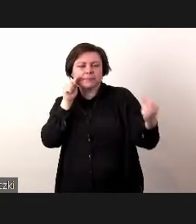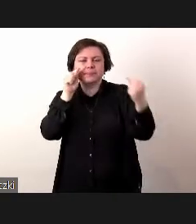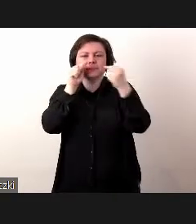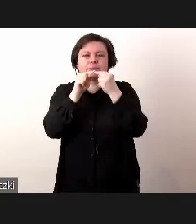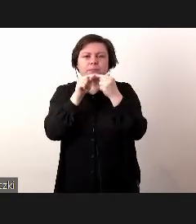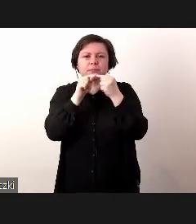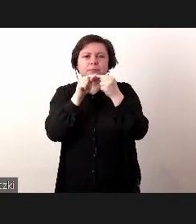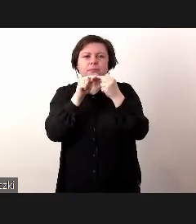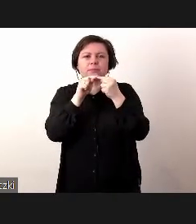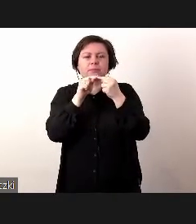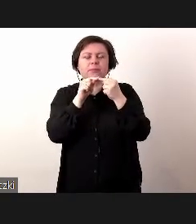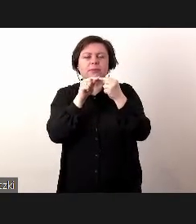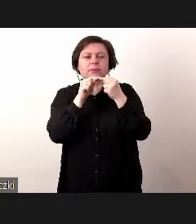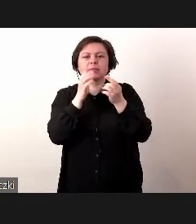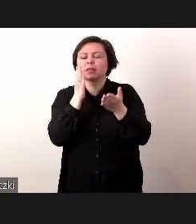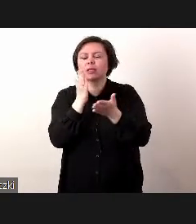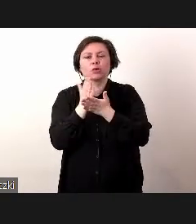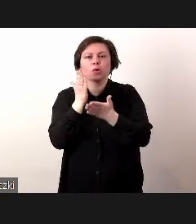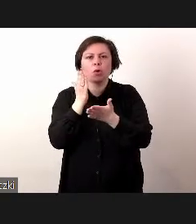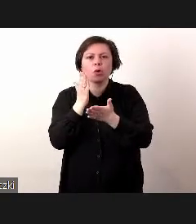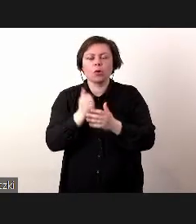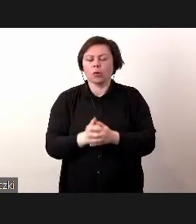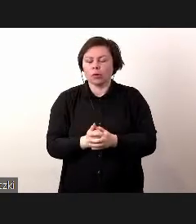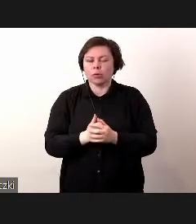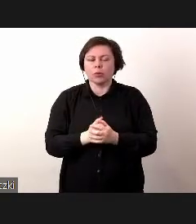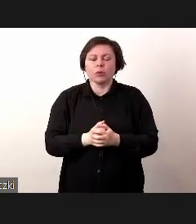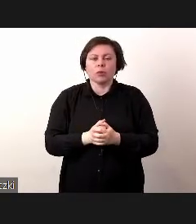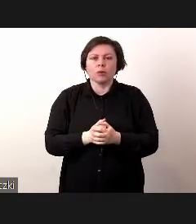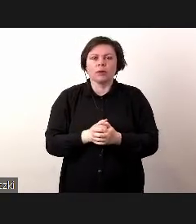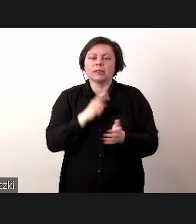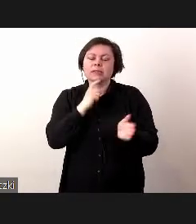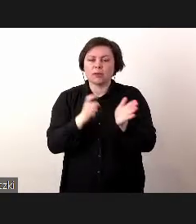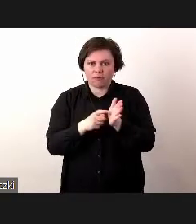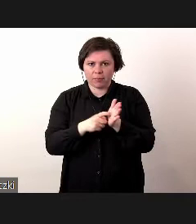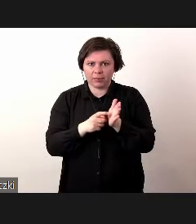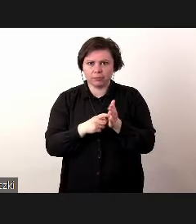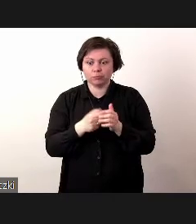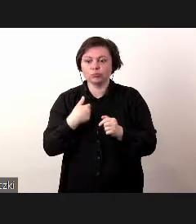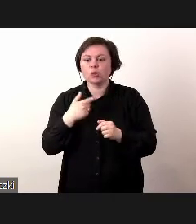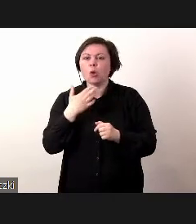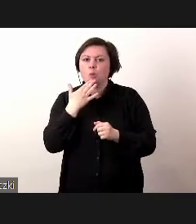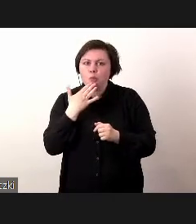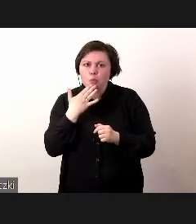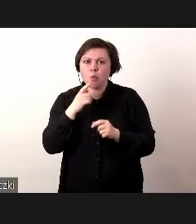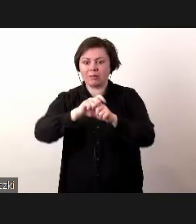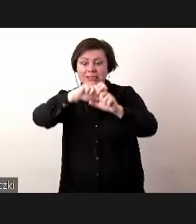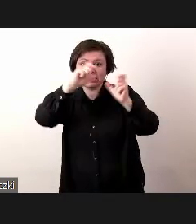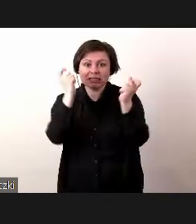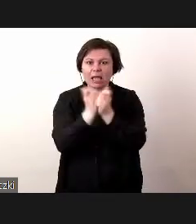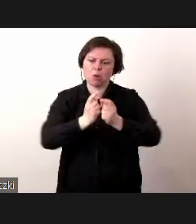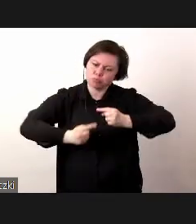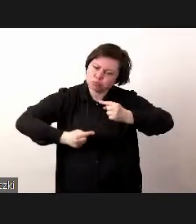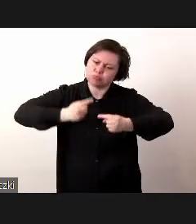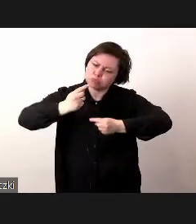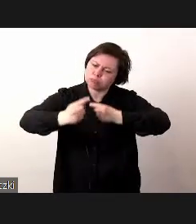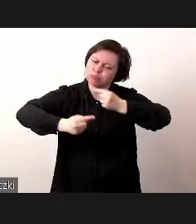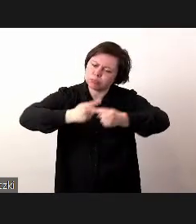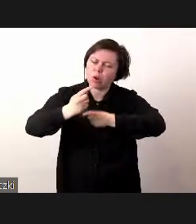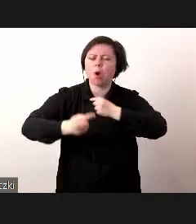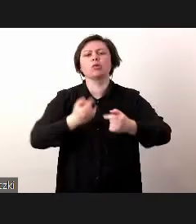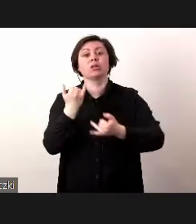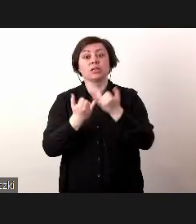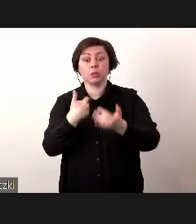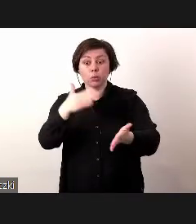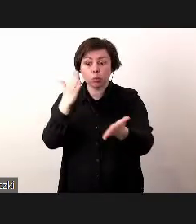wymagania. Mówię tutaj o całym procesie, czyli w momencie,